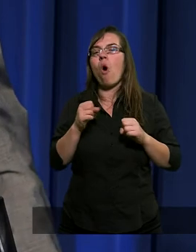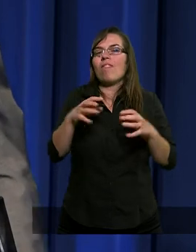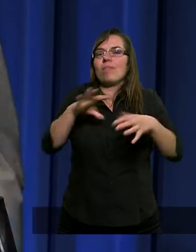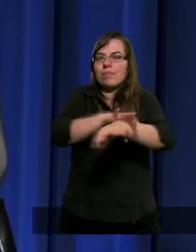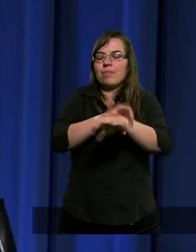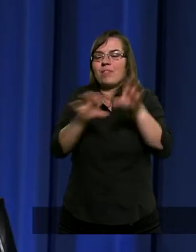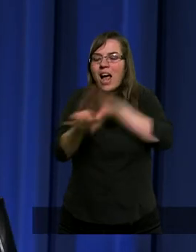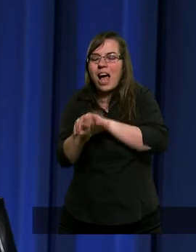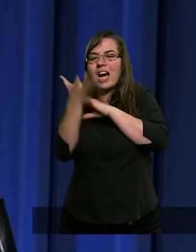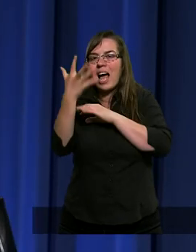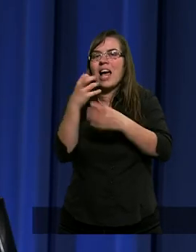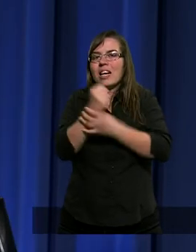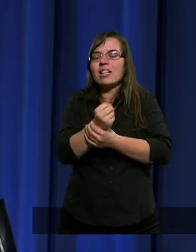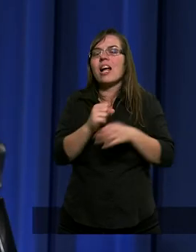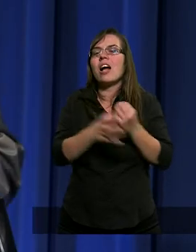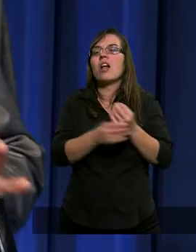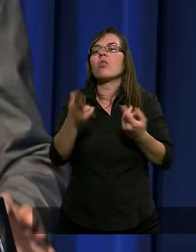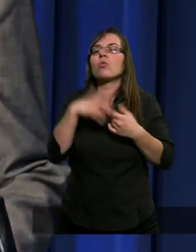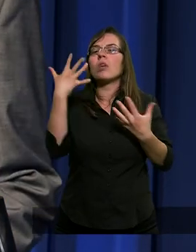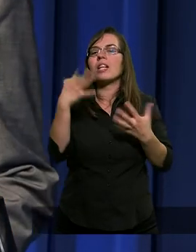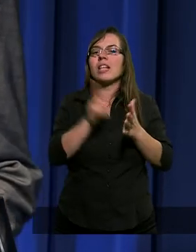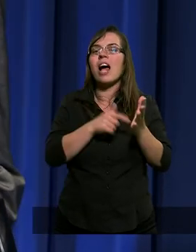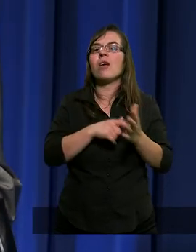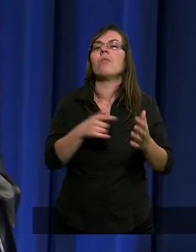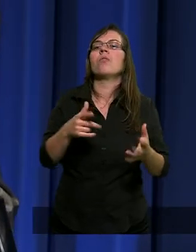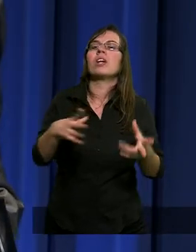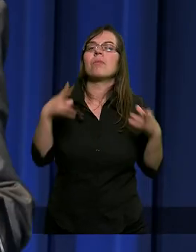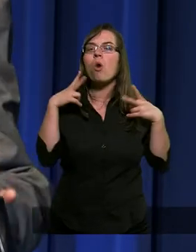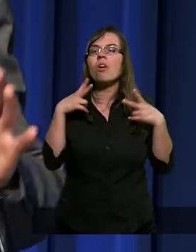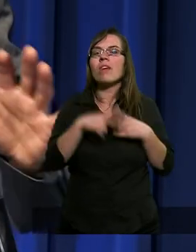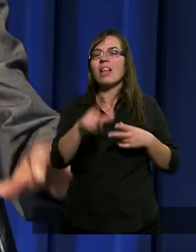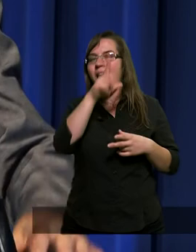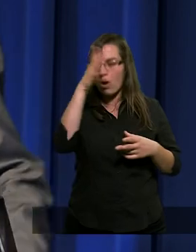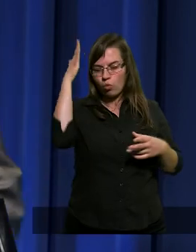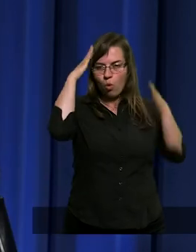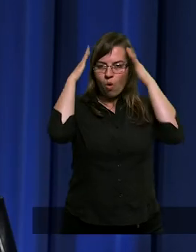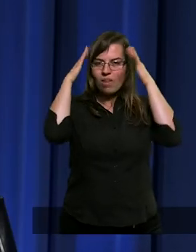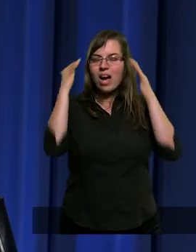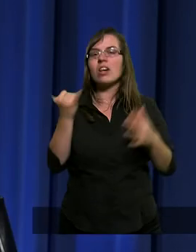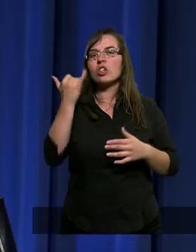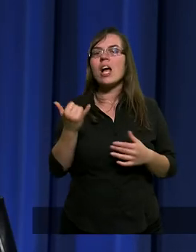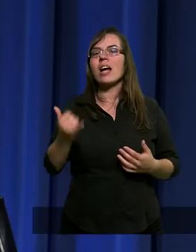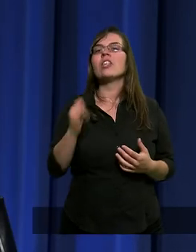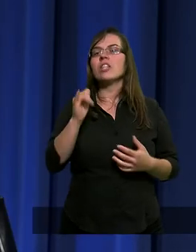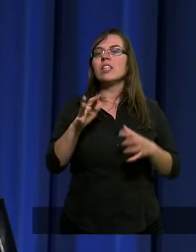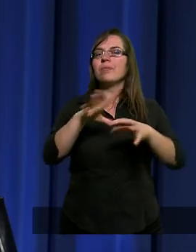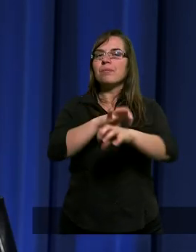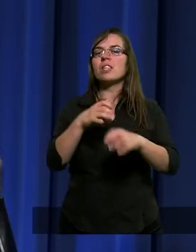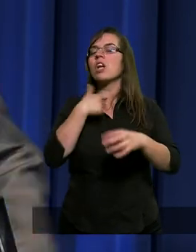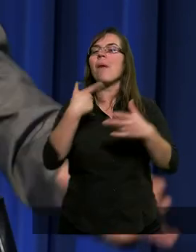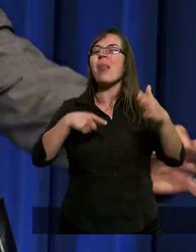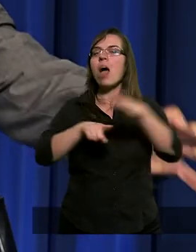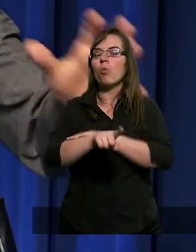Jego ręce. Te ręce, które tak często spoczywały na głowach dzieci błogosławiąc